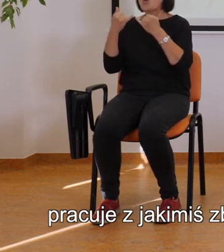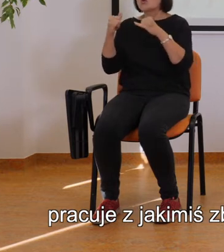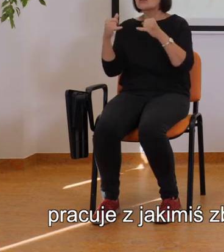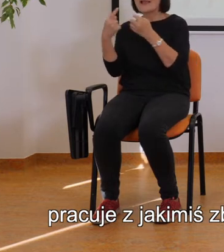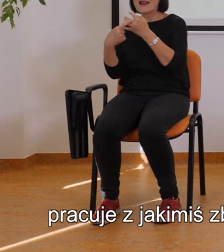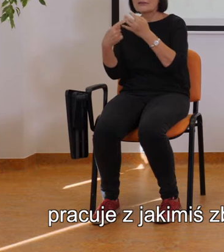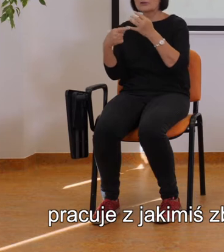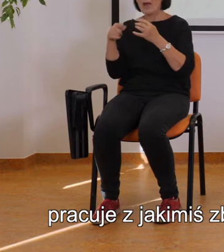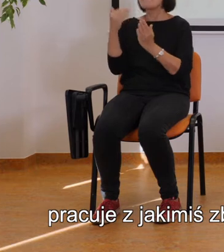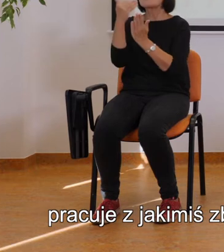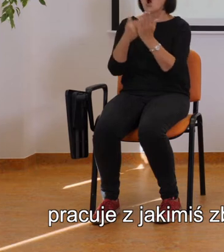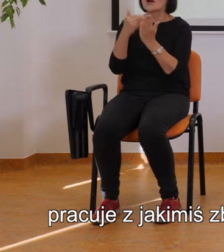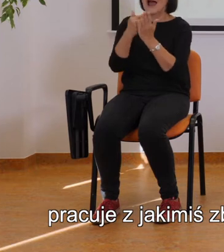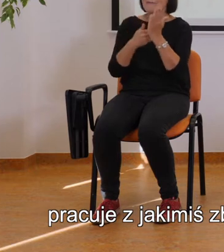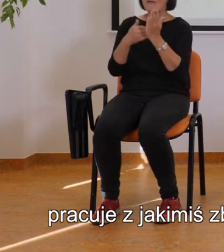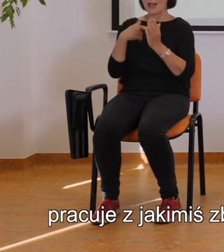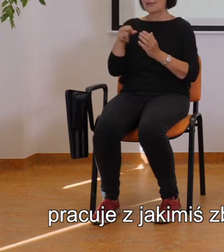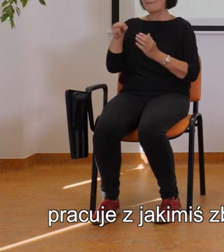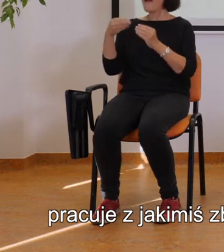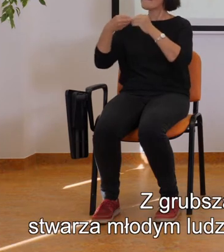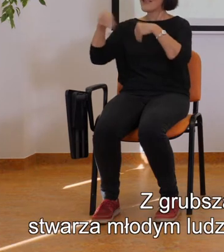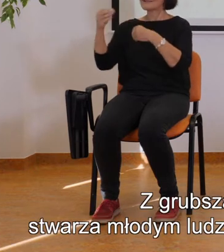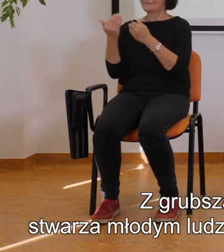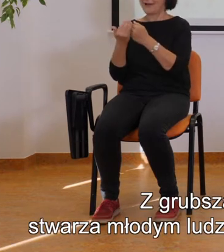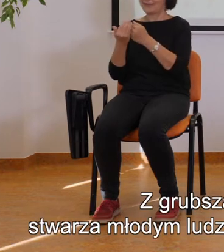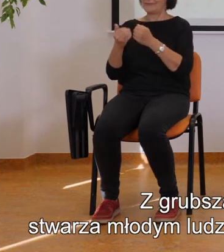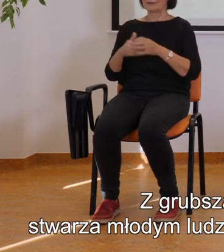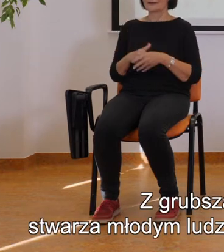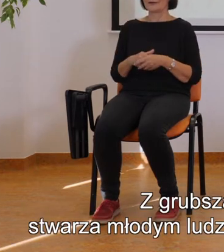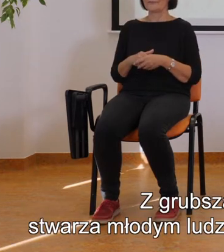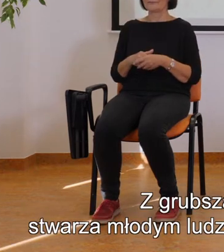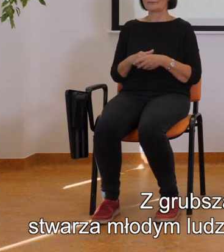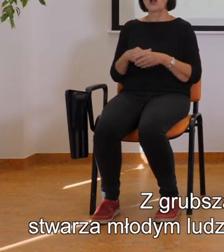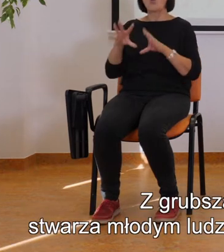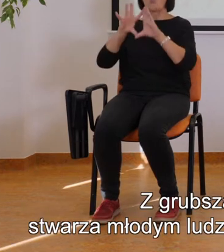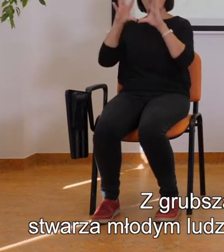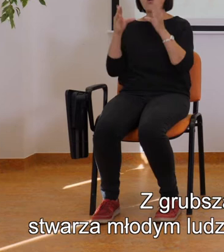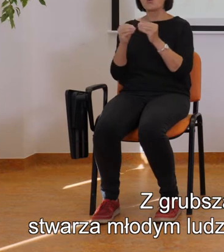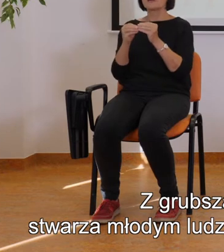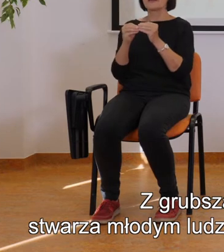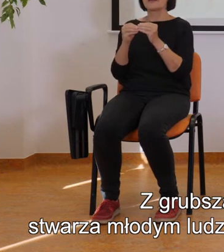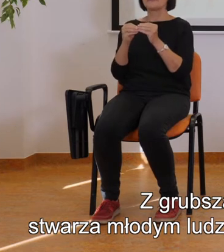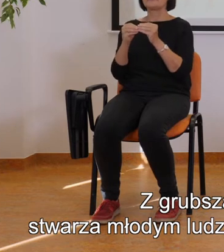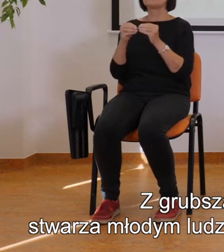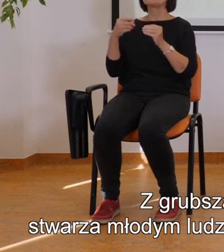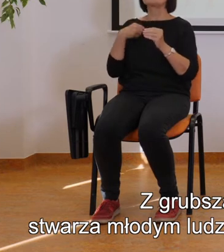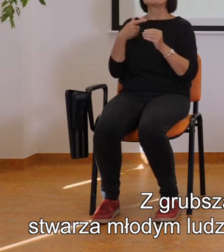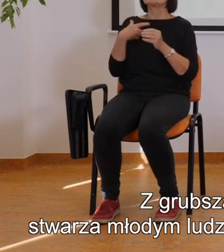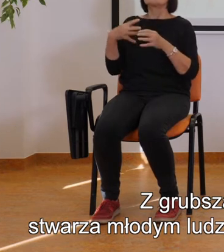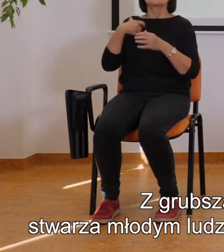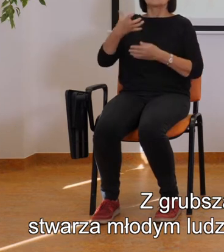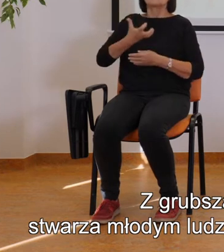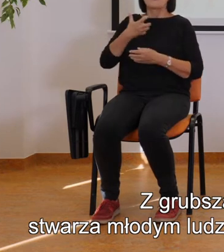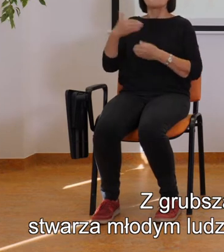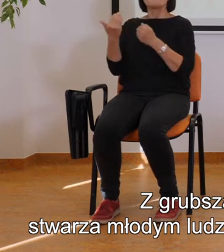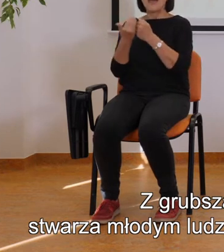ma więcej do czynienia. Z grubsza rzecz biorąc, jakieś obycie z matematyką